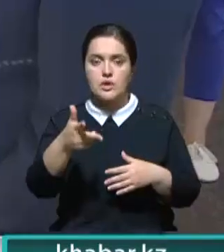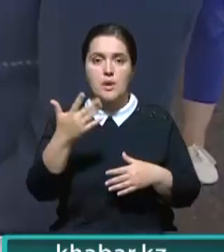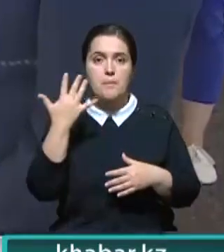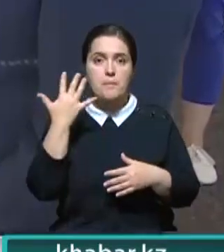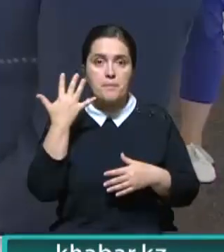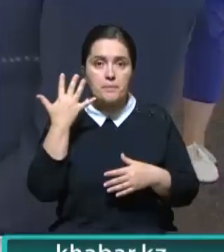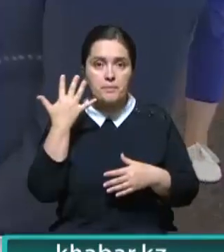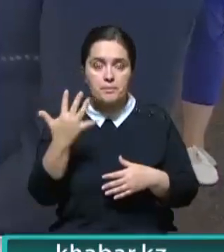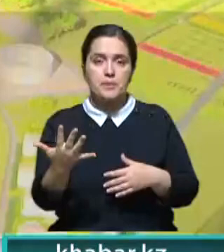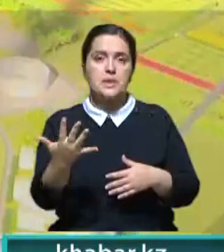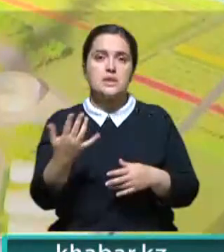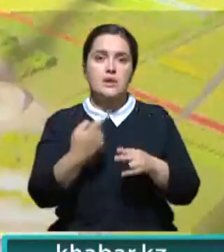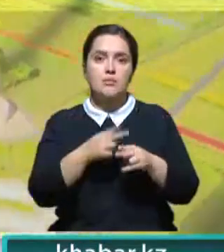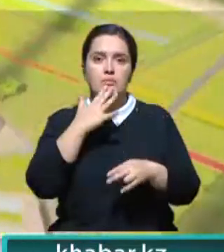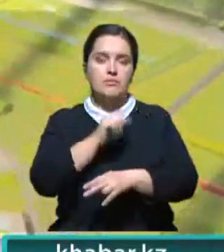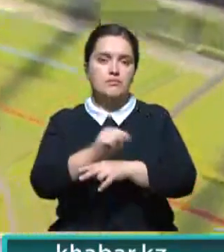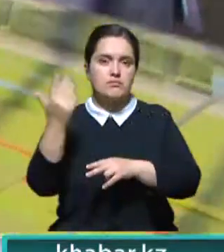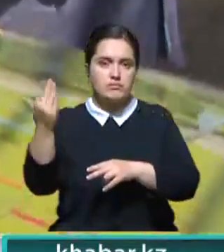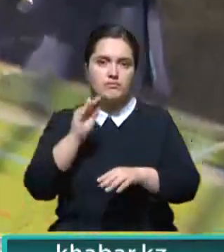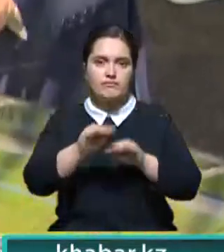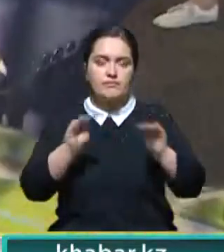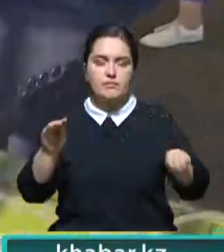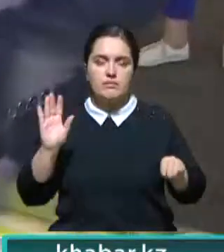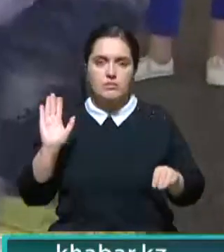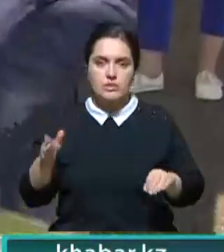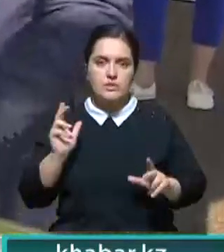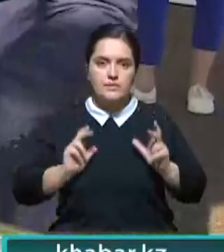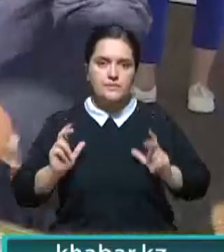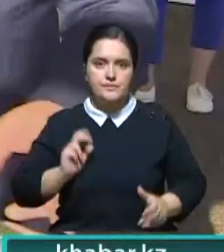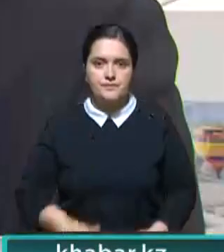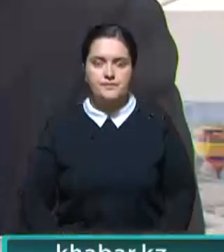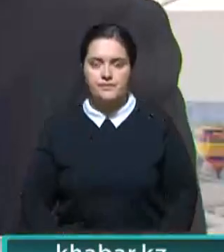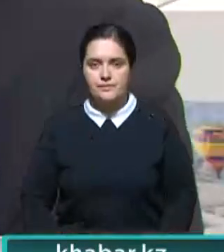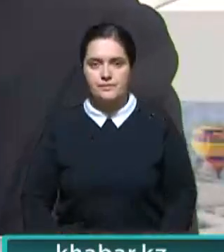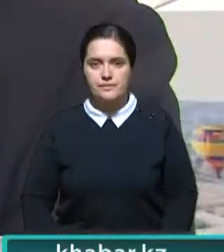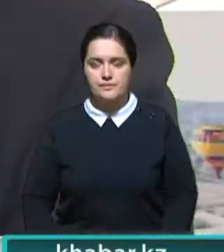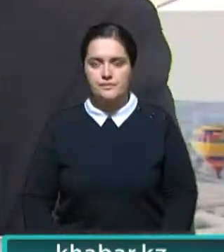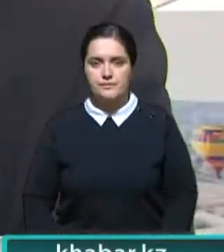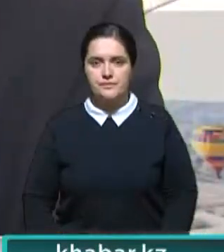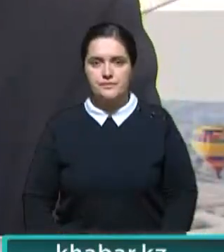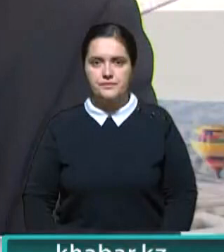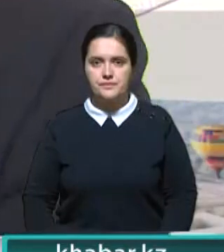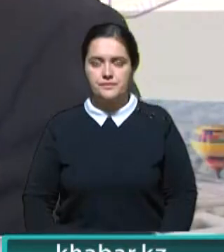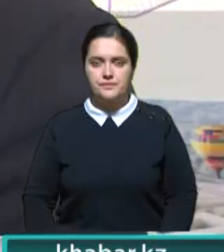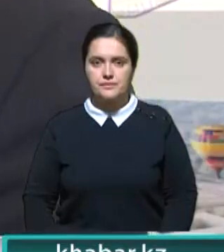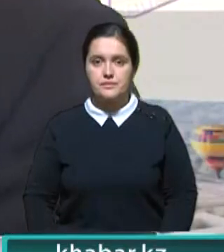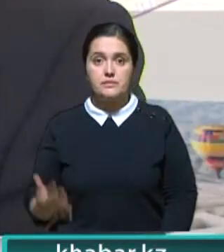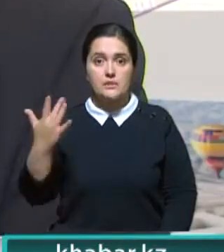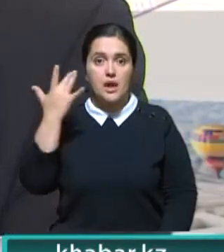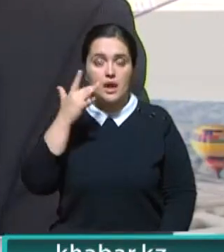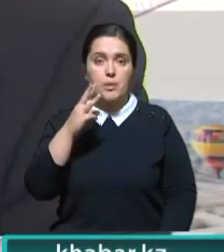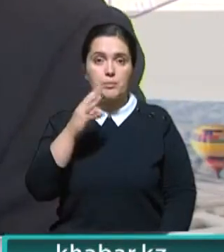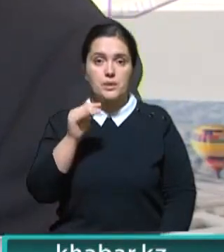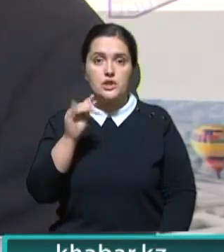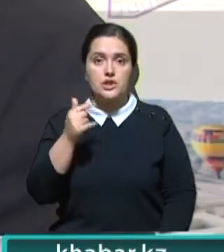три года не менее пяти филиалов передовых зарубежных вузов. Во-первых, у Мичиганского университета